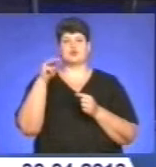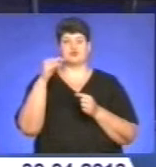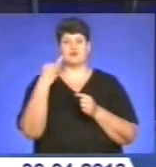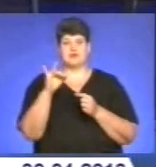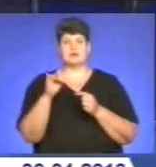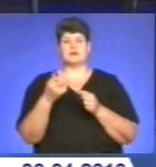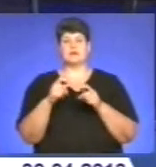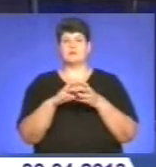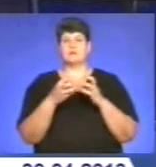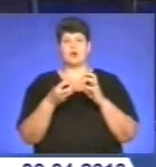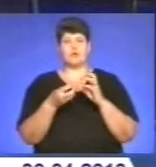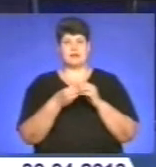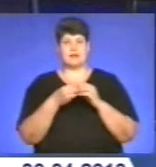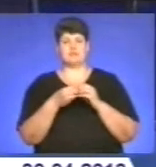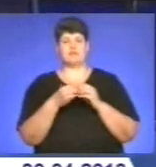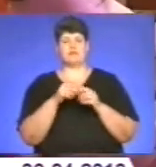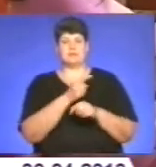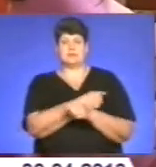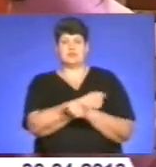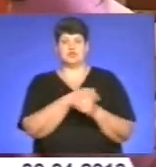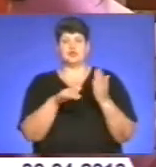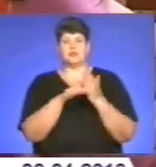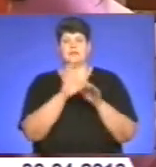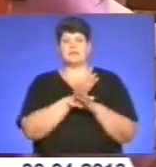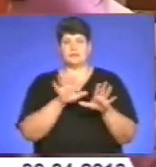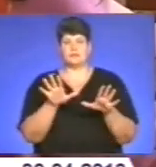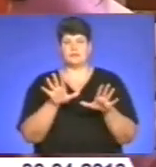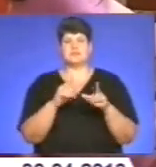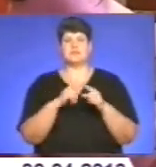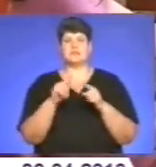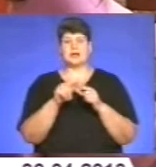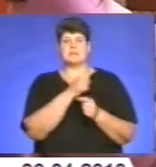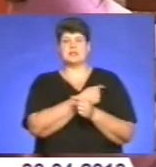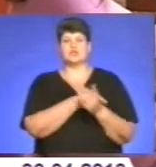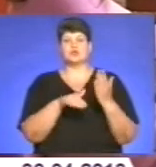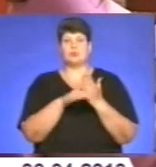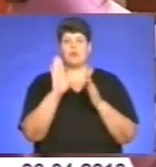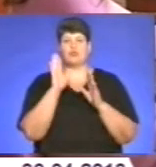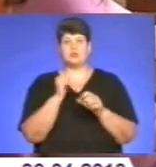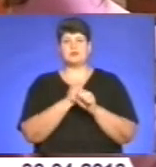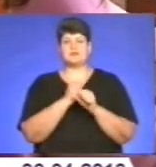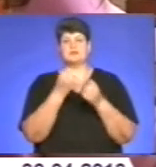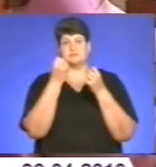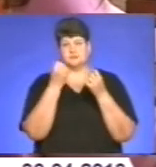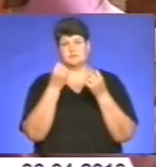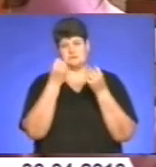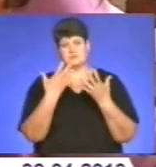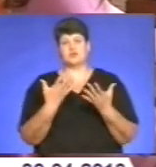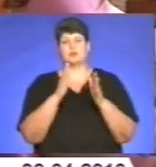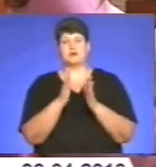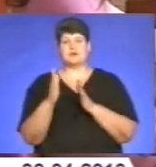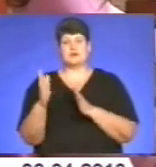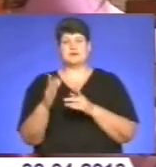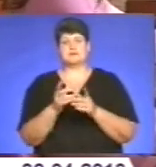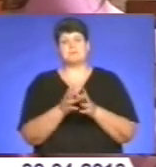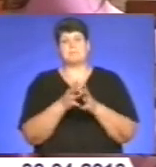роботі медичної допомоги не буде. Швидка медична допомога в ці дні буде працювати в звичному режимі, можливо, з більшою